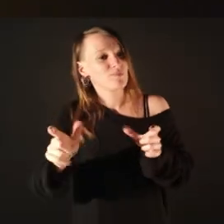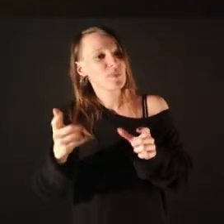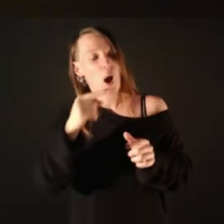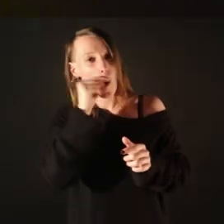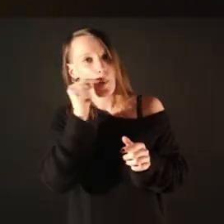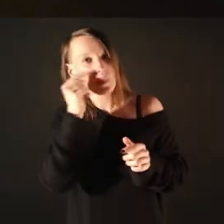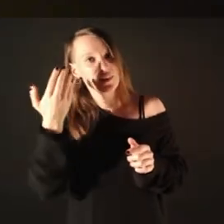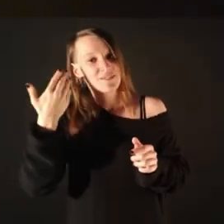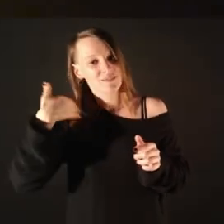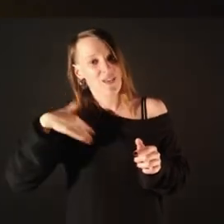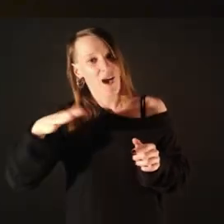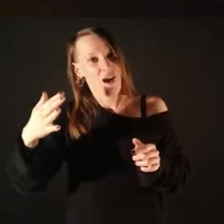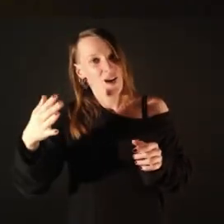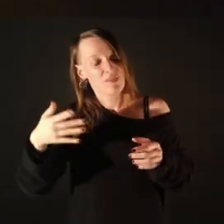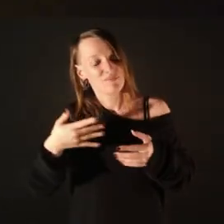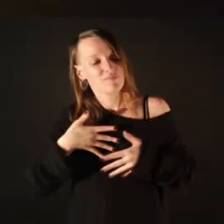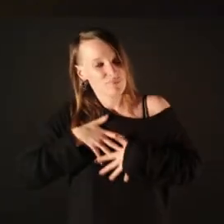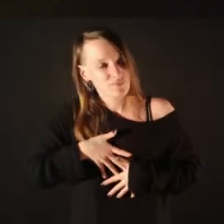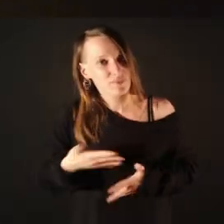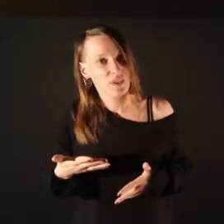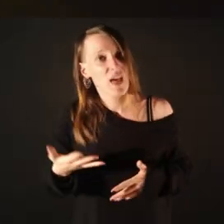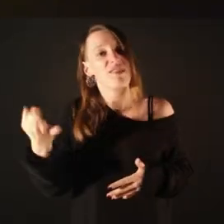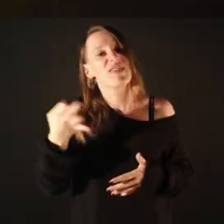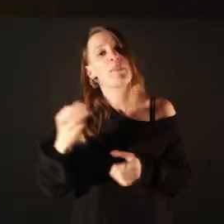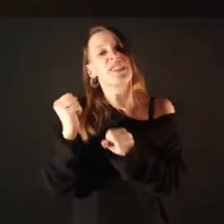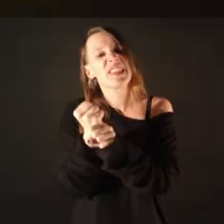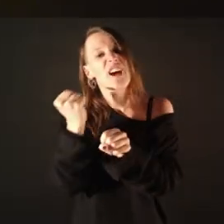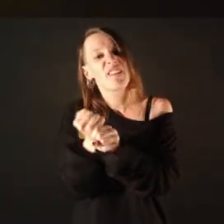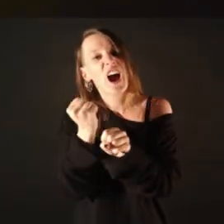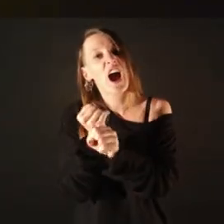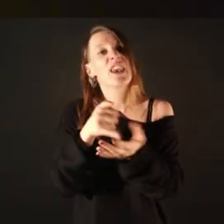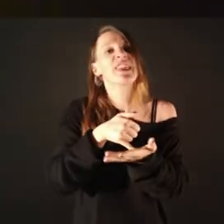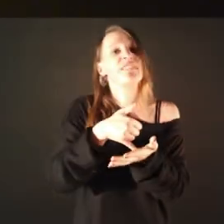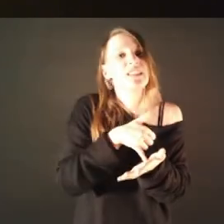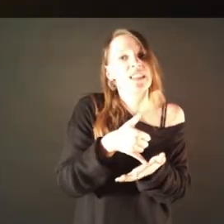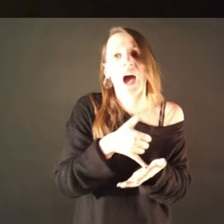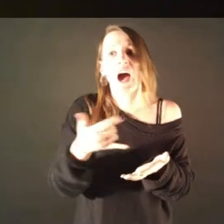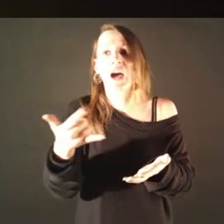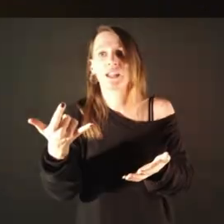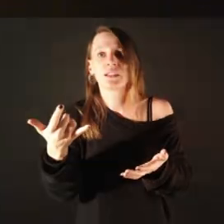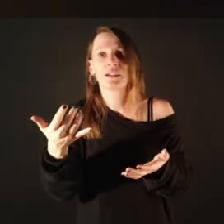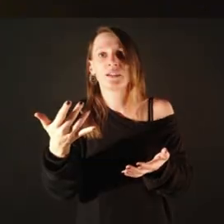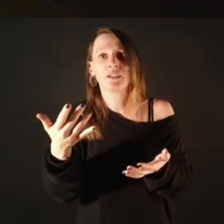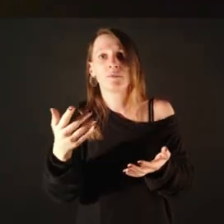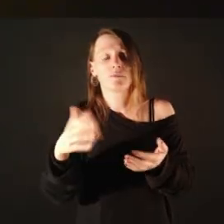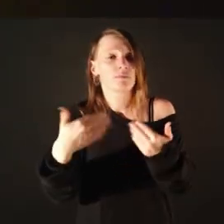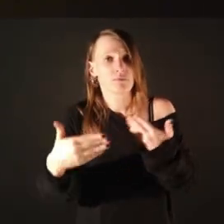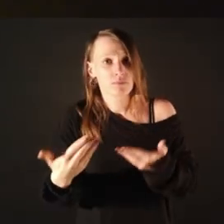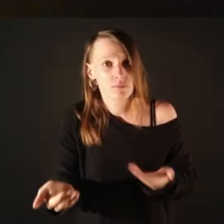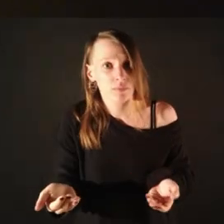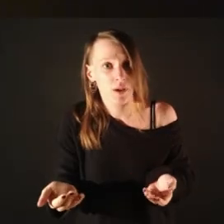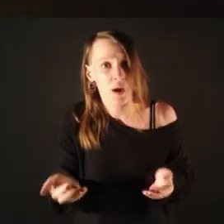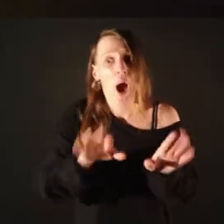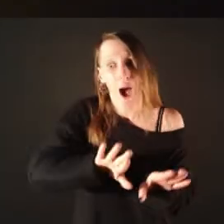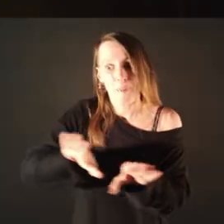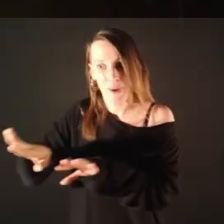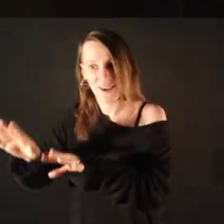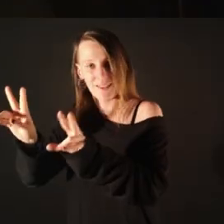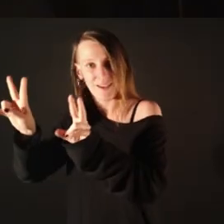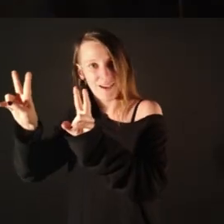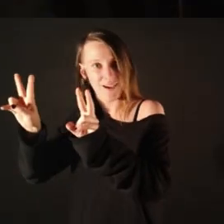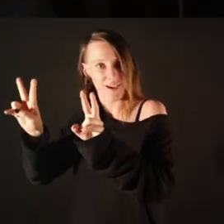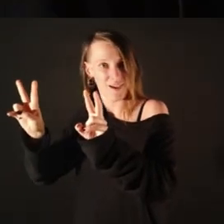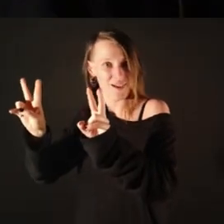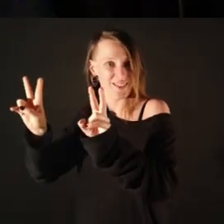entrar, no? O sigui, l'home ha de treballar amb la vulnerabilitat, de treballar amb l'emoció, ha de treballar... A part de fer tota una